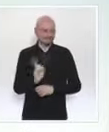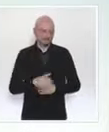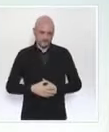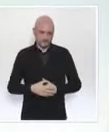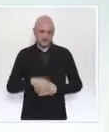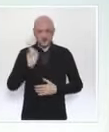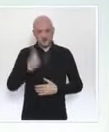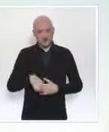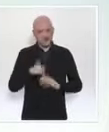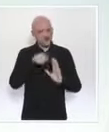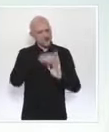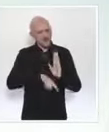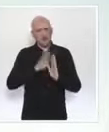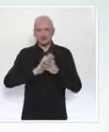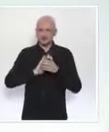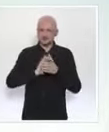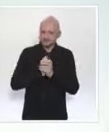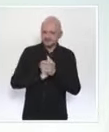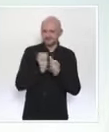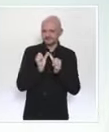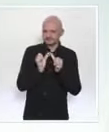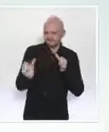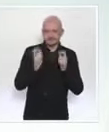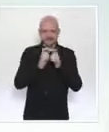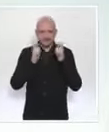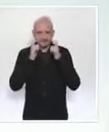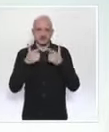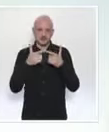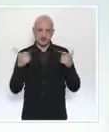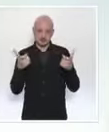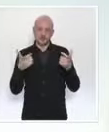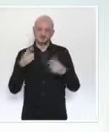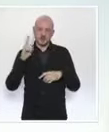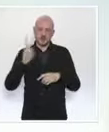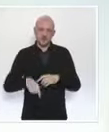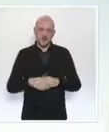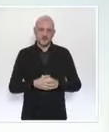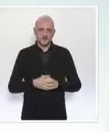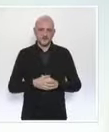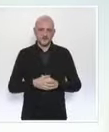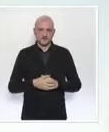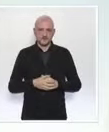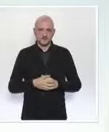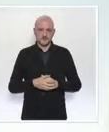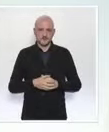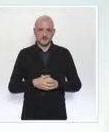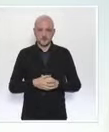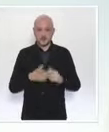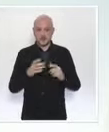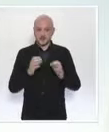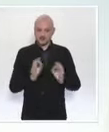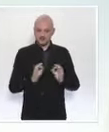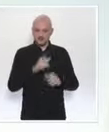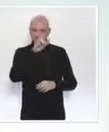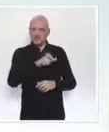barrières et toujours veiller à protéger les plus fragiles, en particulier nos aînés. La plupart de nos